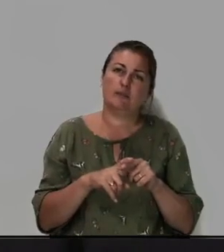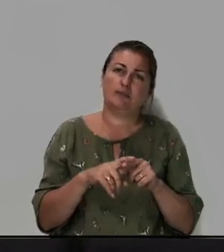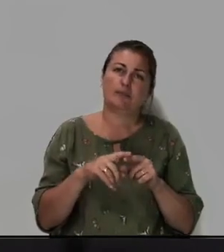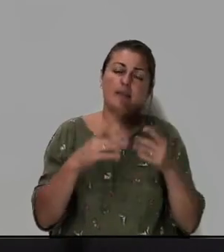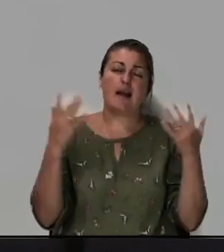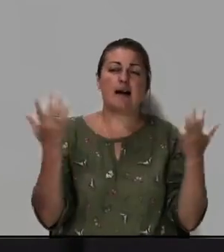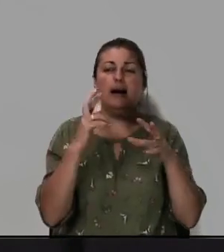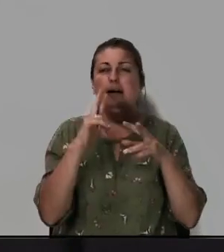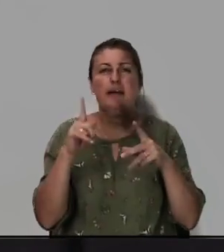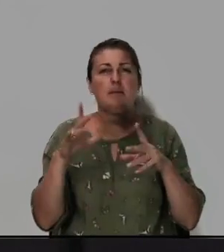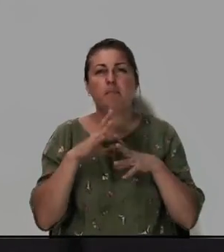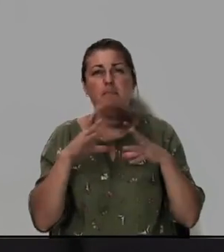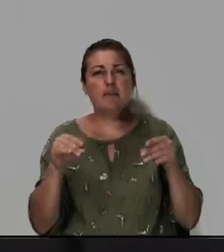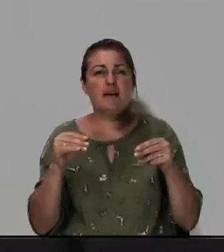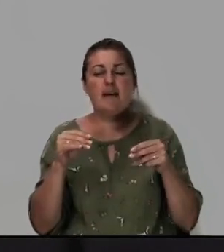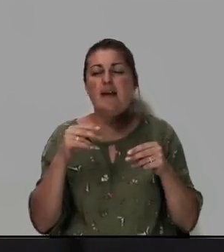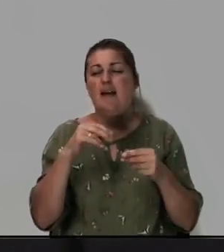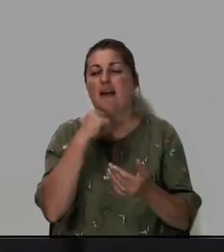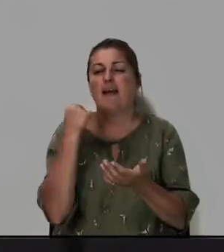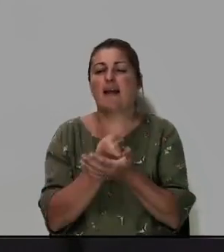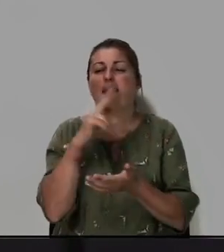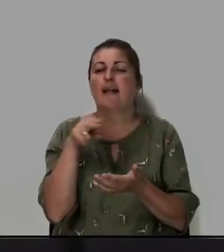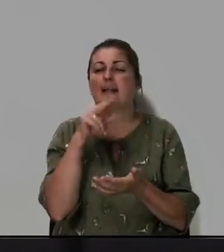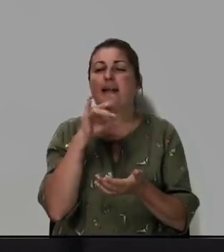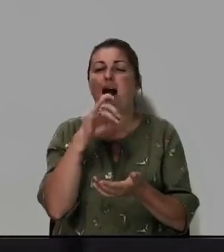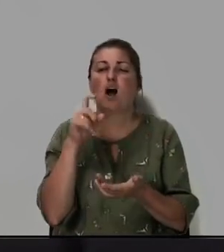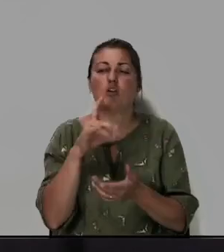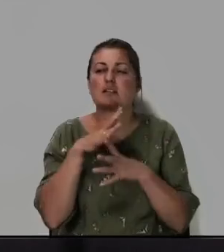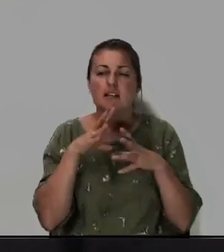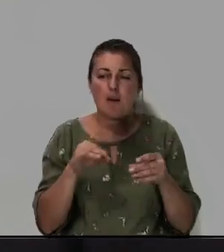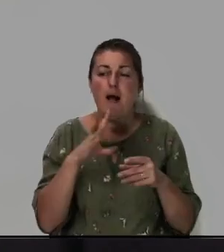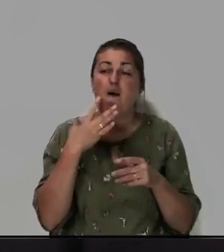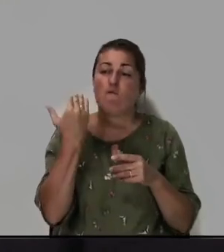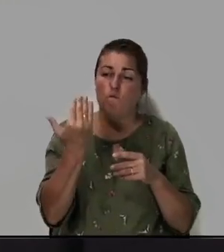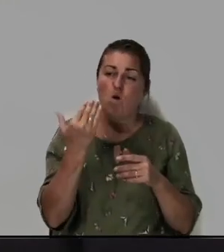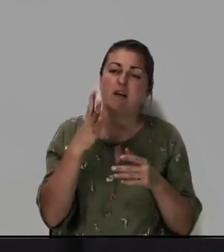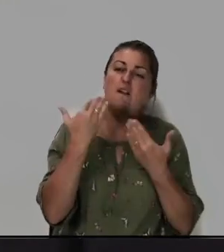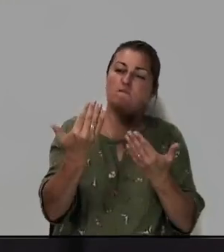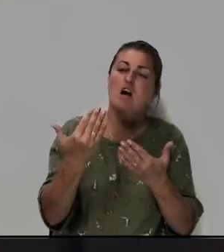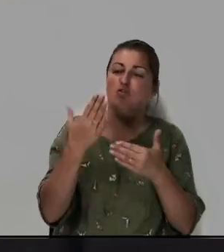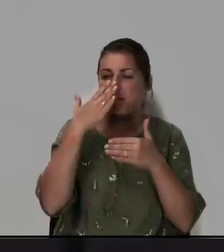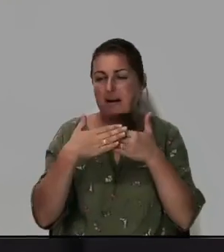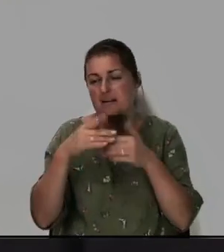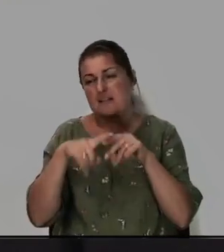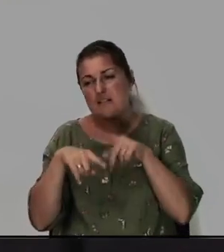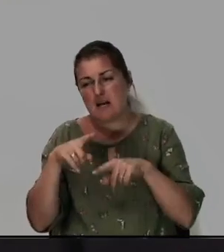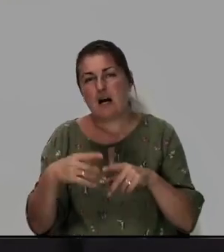какие бы диагнозы ни были в вас или в ваших близких,